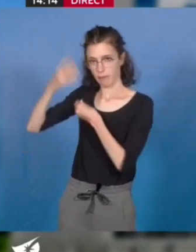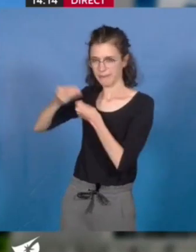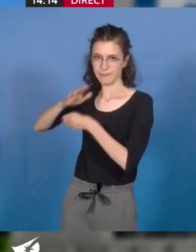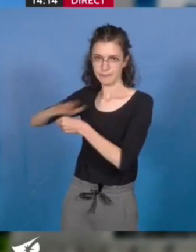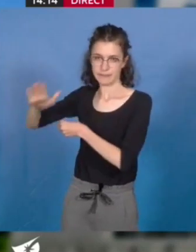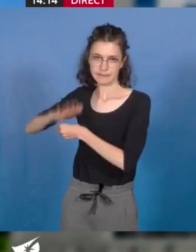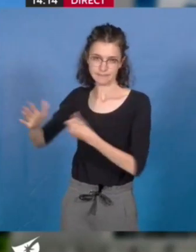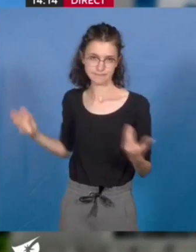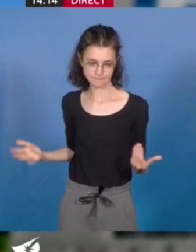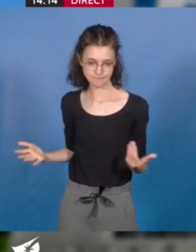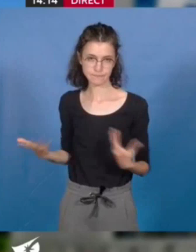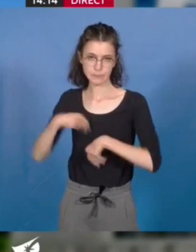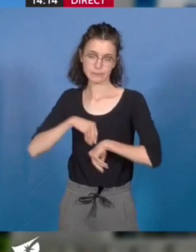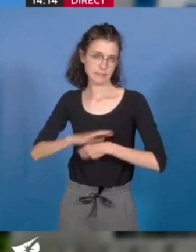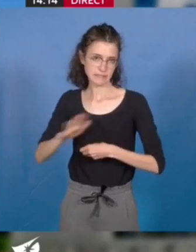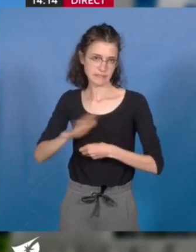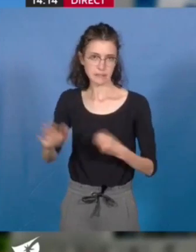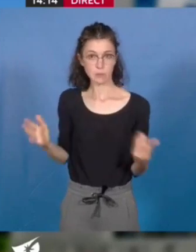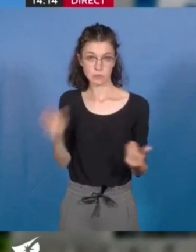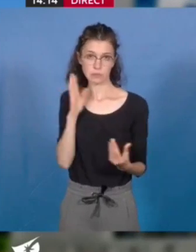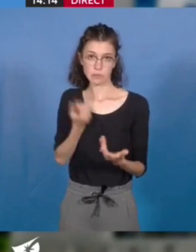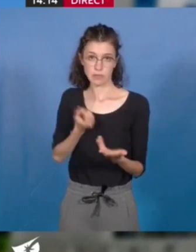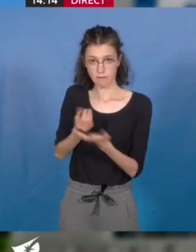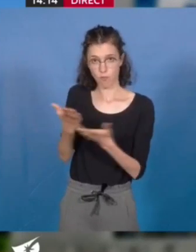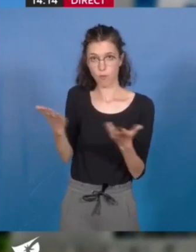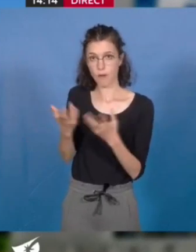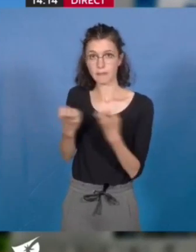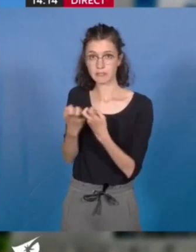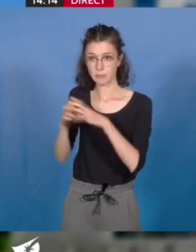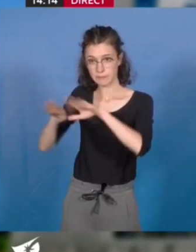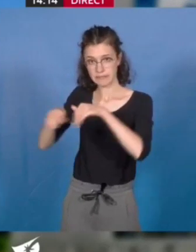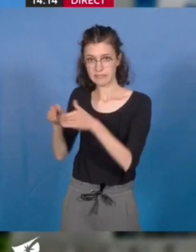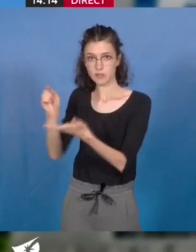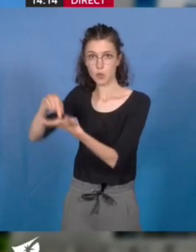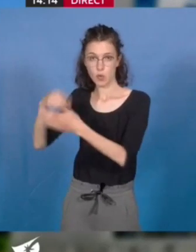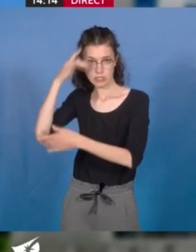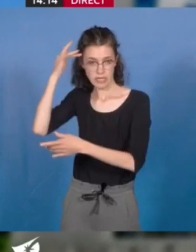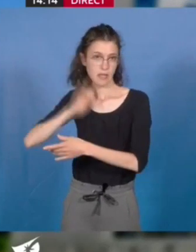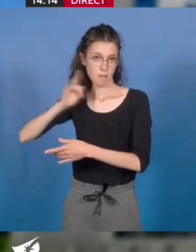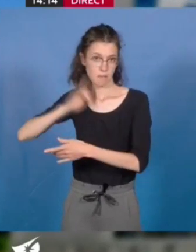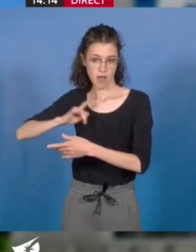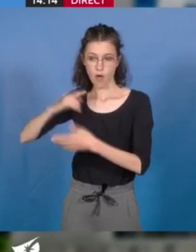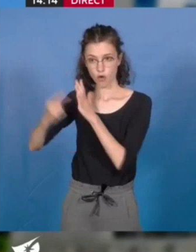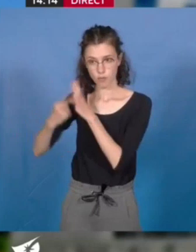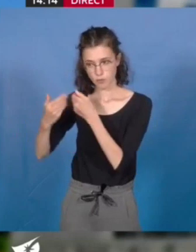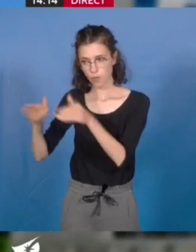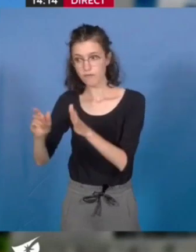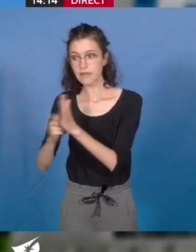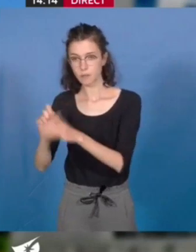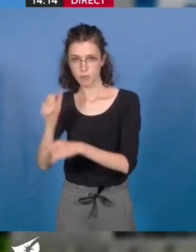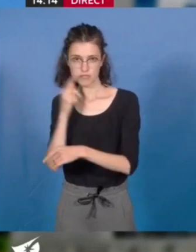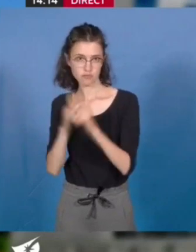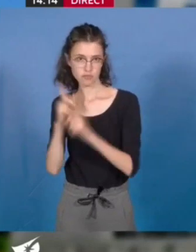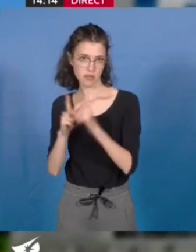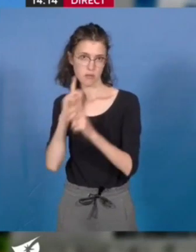parole sur le sujet des piscines pour vous informer que la piscine Ernest Renan de Saint-Herblain sera bien réouverte à compter du 1er juillet suite au travail de remise